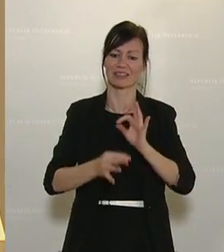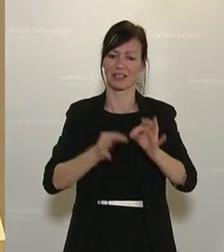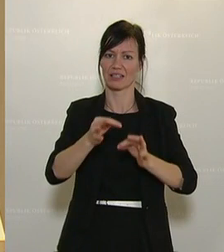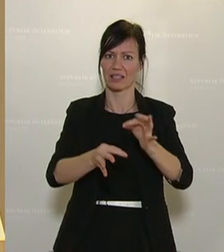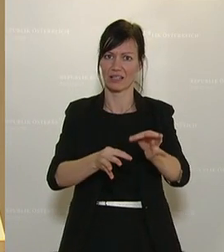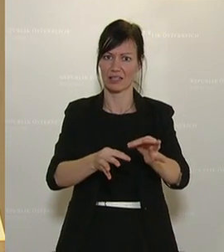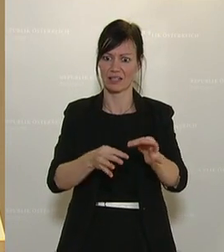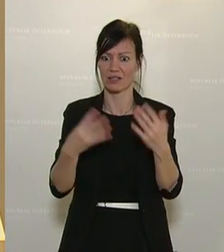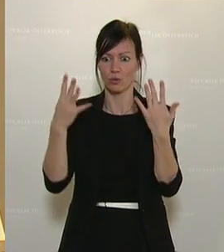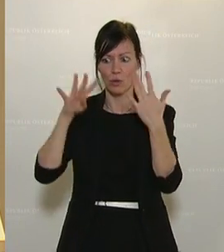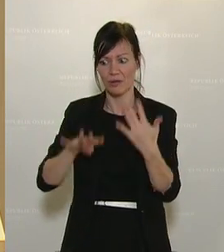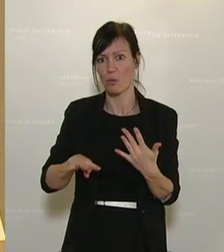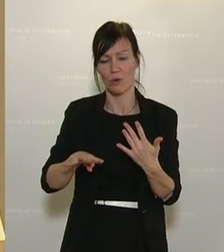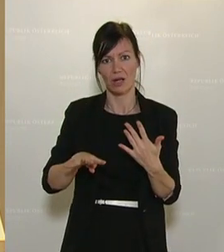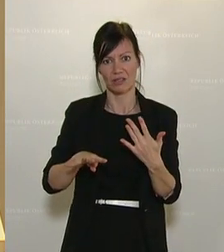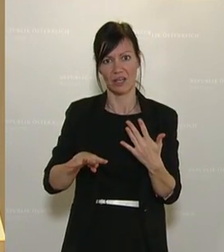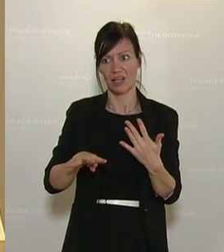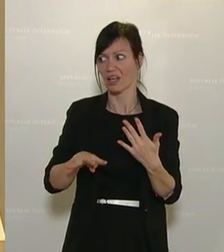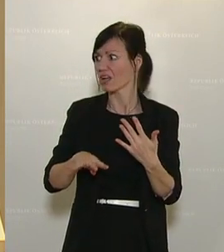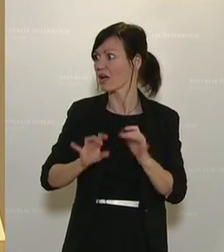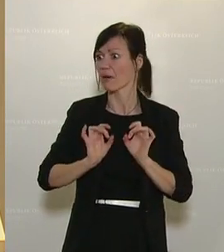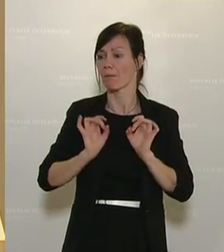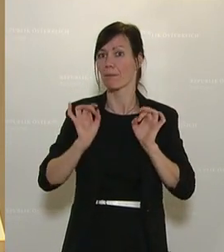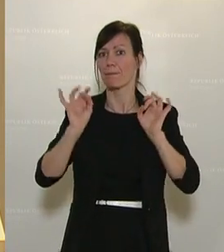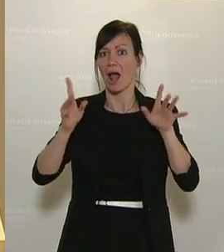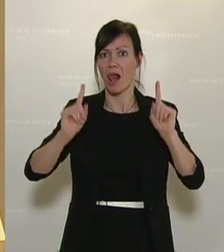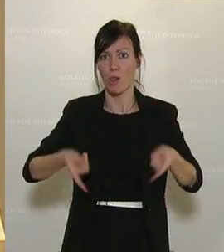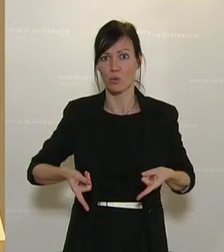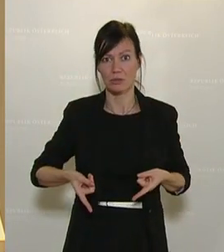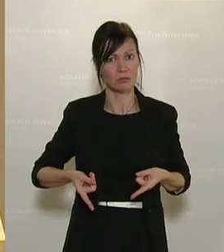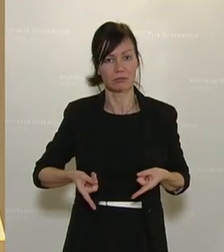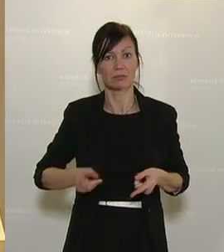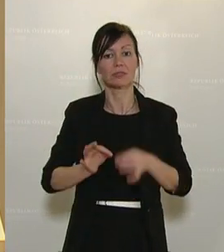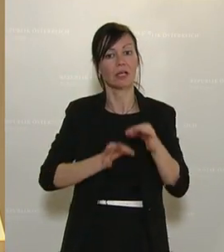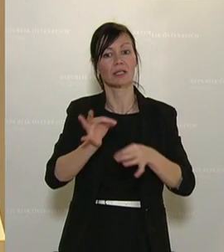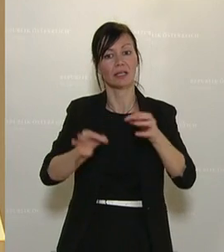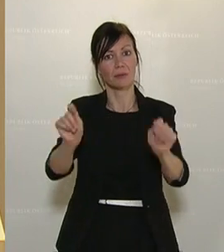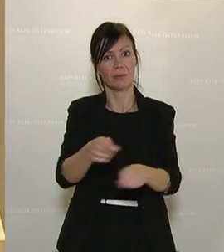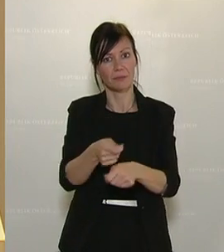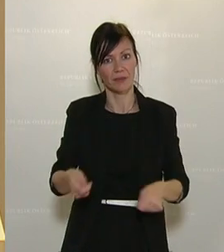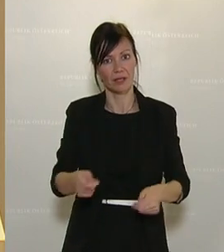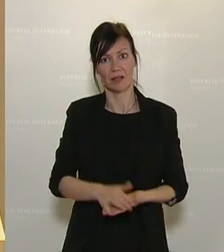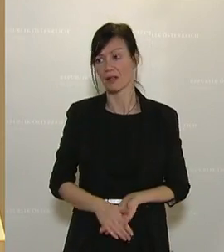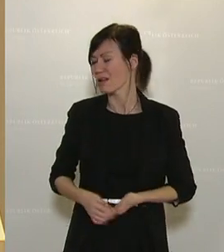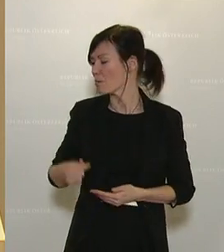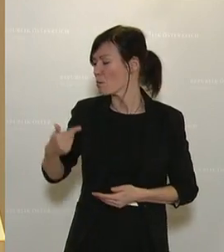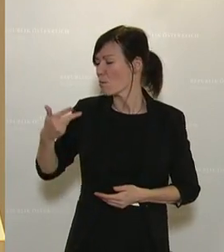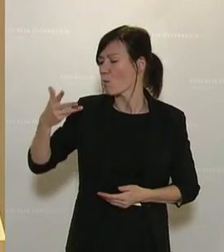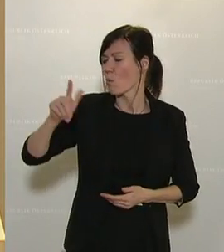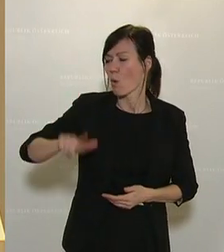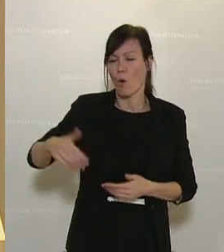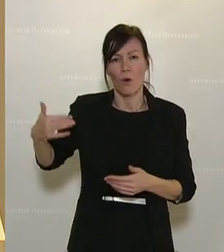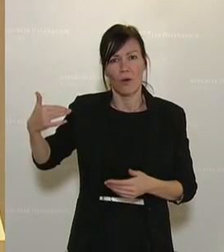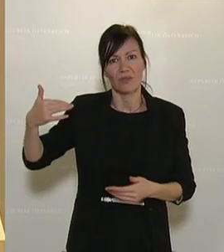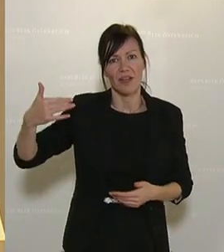Monate nach Ausbrechen der Corona-Pandemie, gibt es diese noch immer nicht. Seit Monaten überlegen sich Ministerien